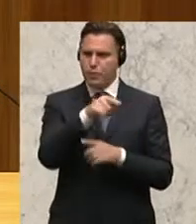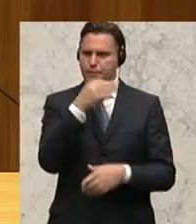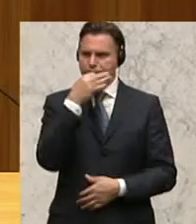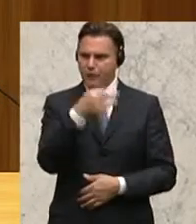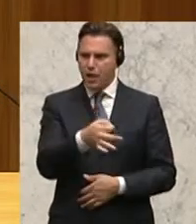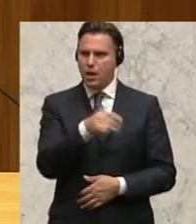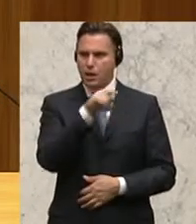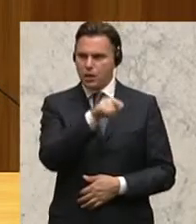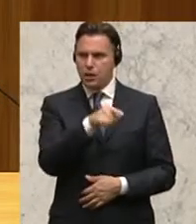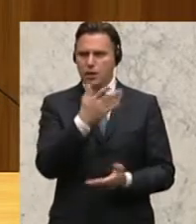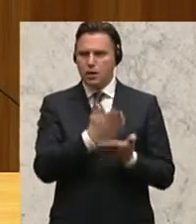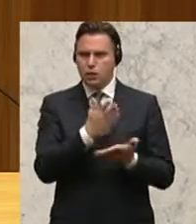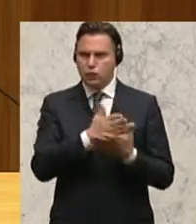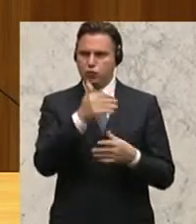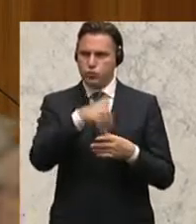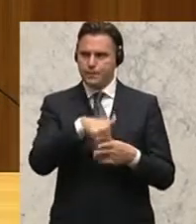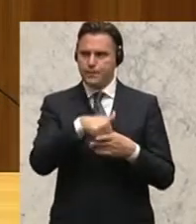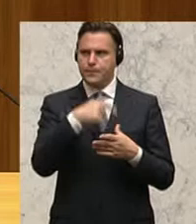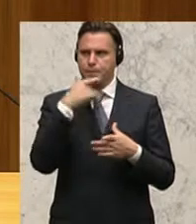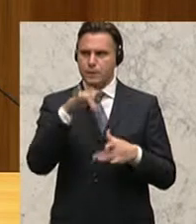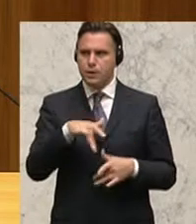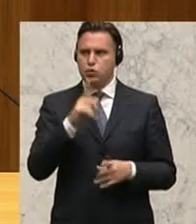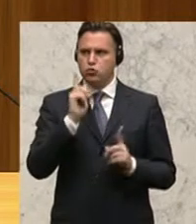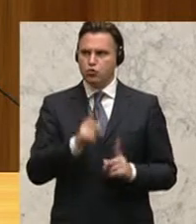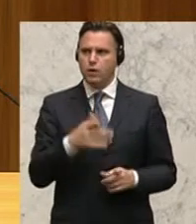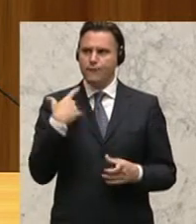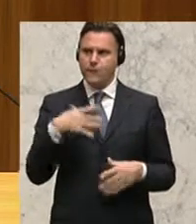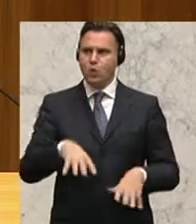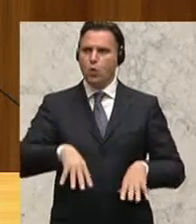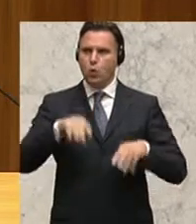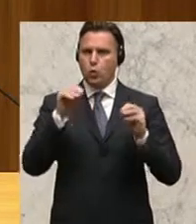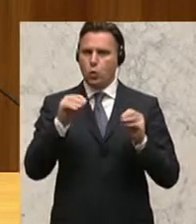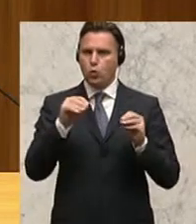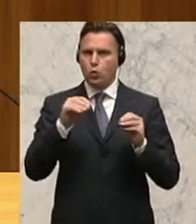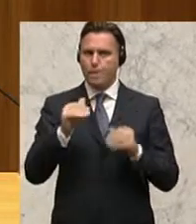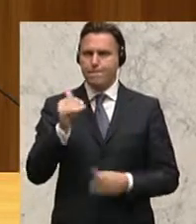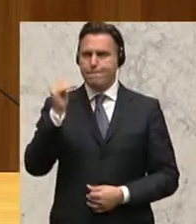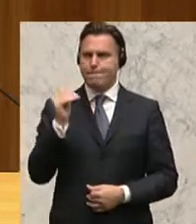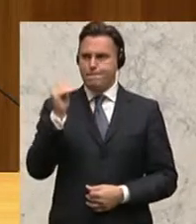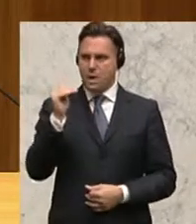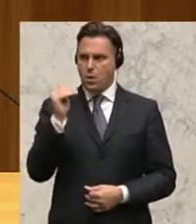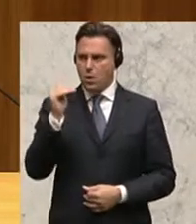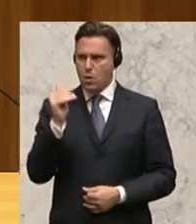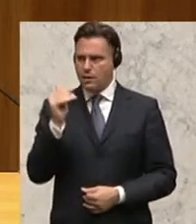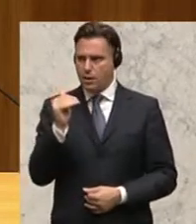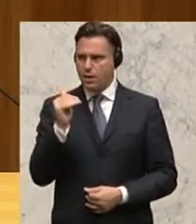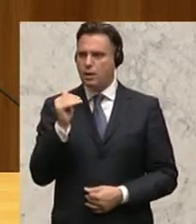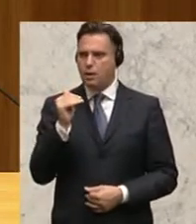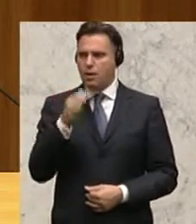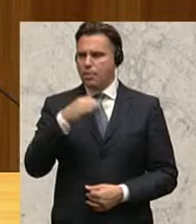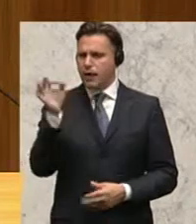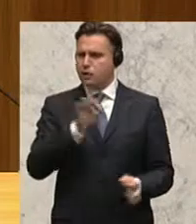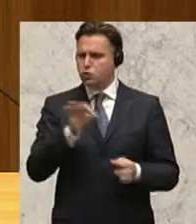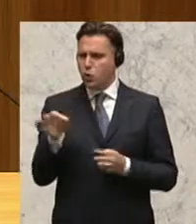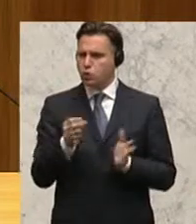Wiedereinrichtung, die gesetzliche Wiedereinrichtung einer Behörde auf der Tagesordnung steht, die